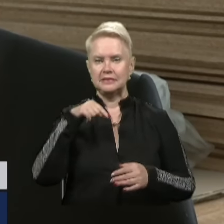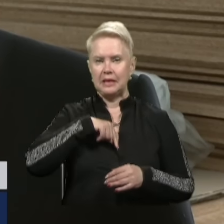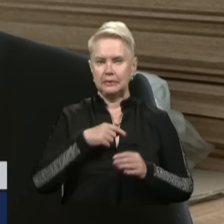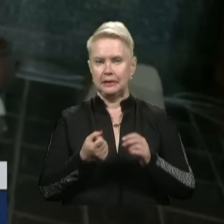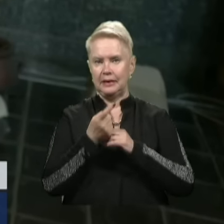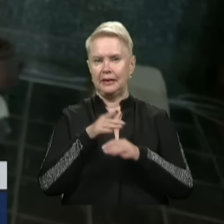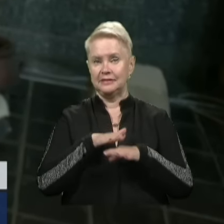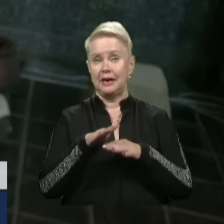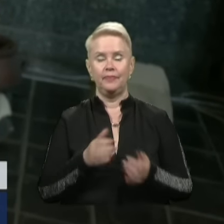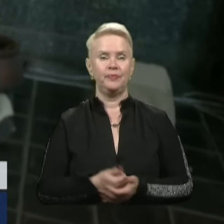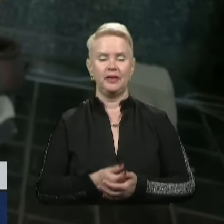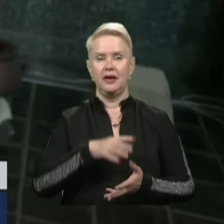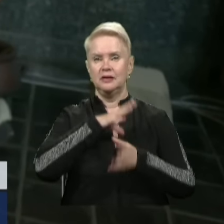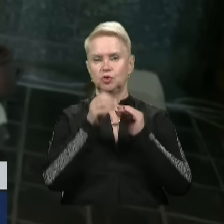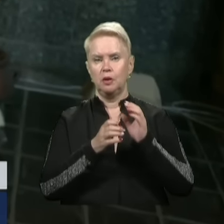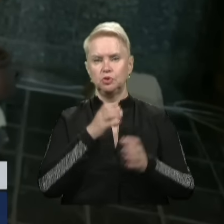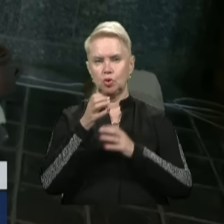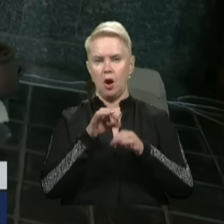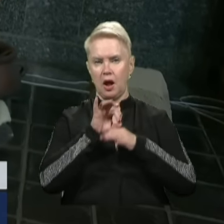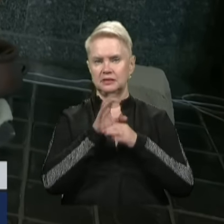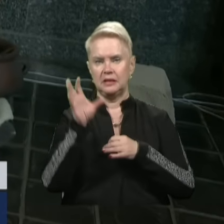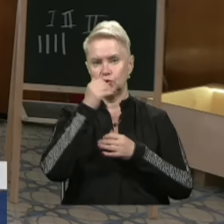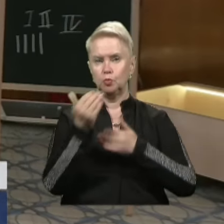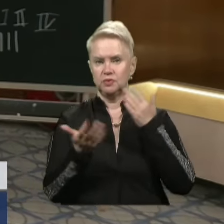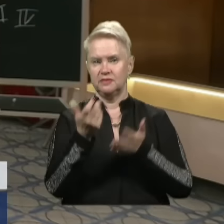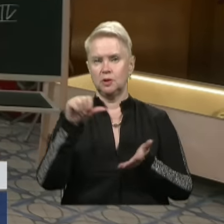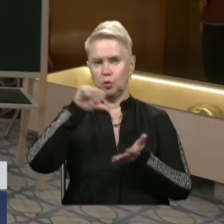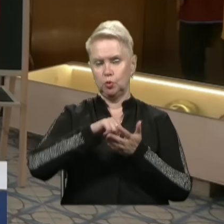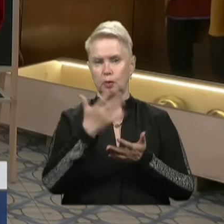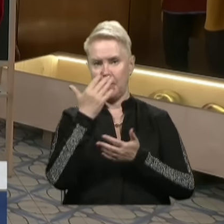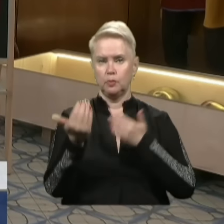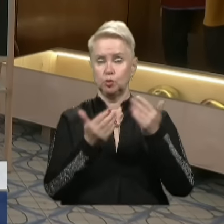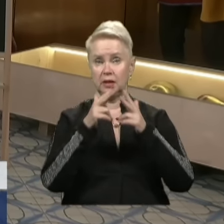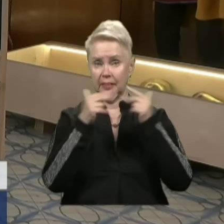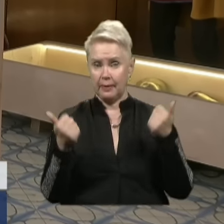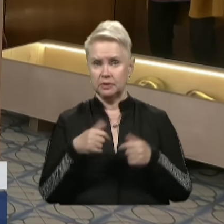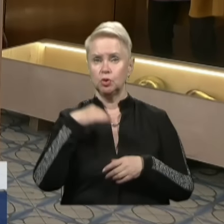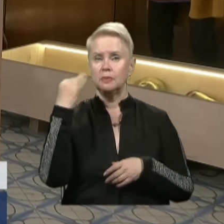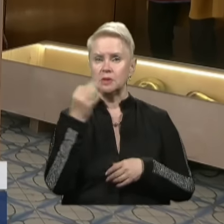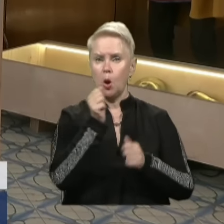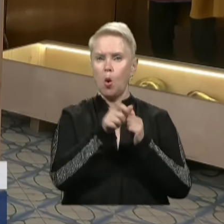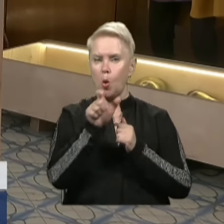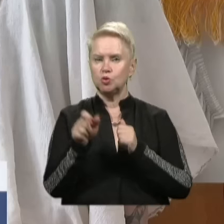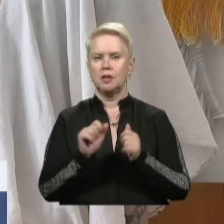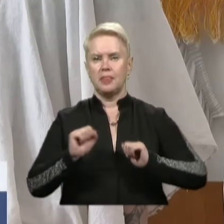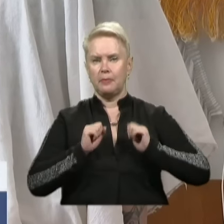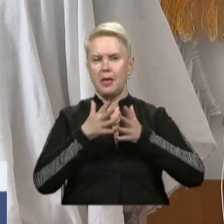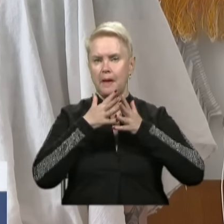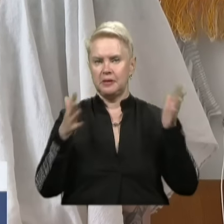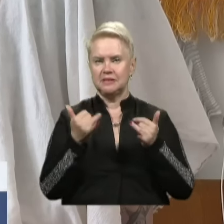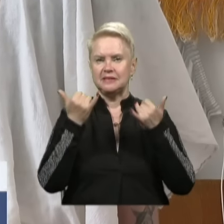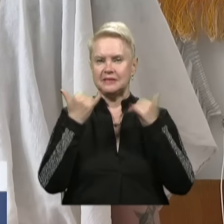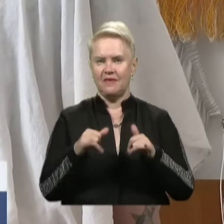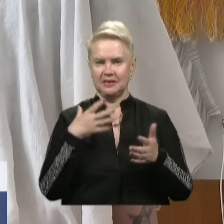реалізовувати. Загалом в міжнародній акції «Ніч в музеї» взяли участь 5 музеїв Дніпра. Би зацікавити, кожен намагався якнайбільше